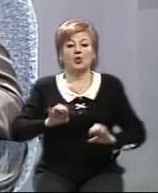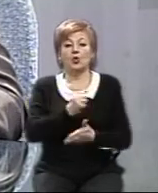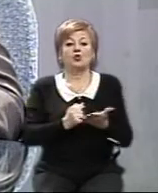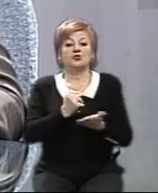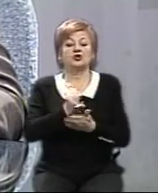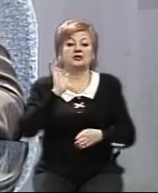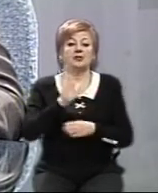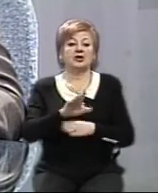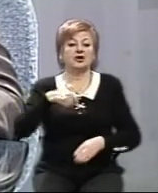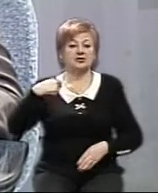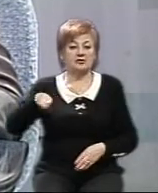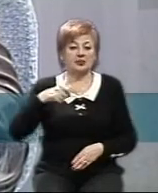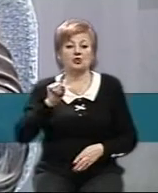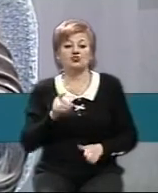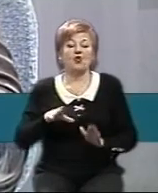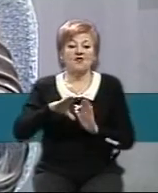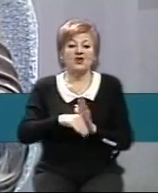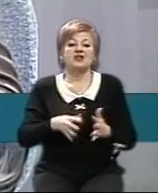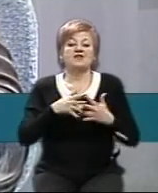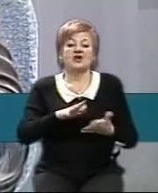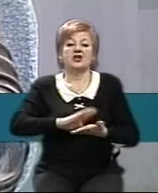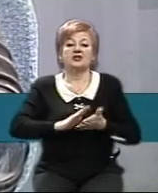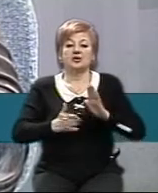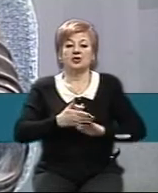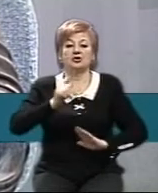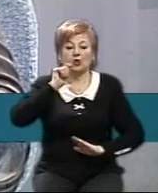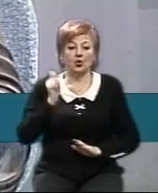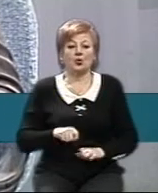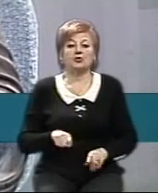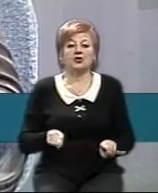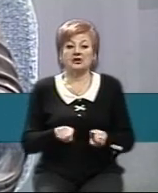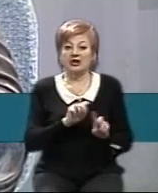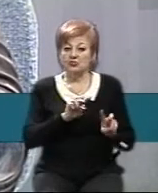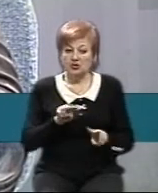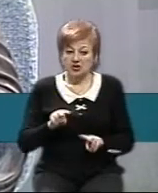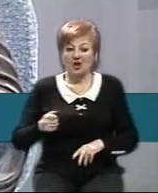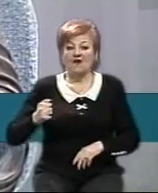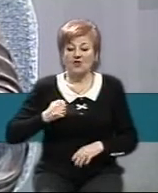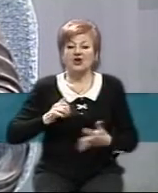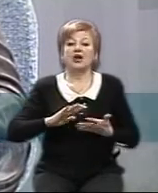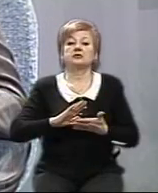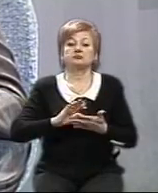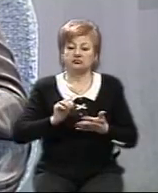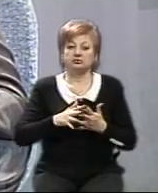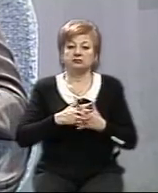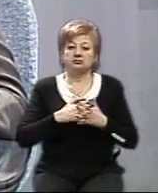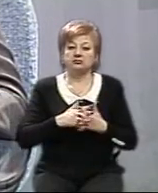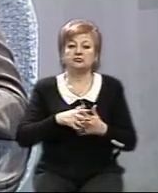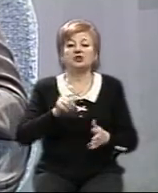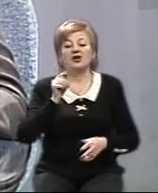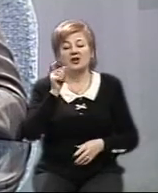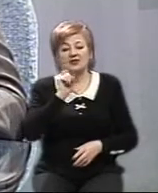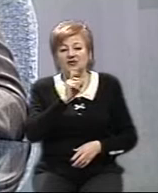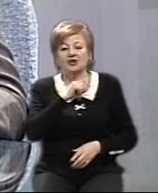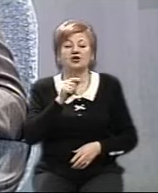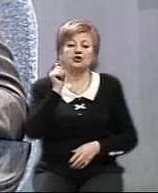указу президента України про введення воєнного стану в Україні з таким застереженням. Воєнний стан вводиться в Вінницькій, Луганській,